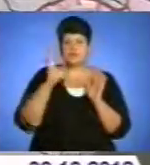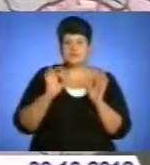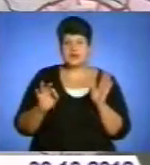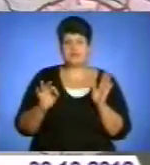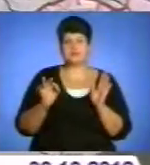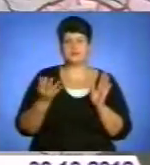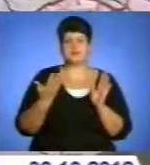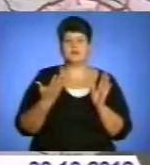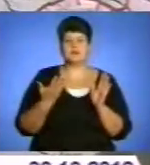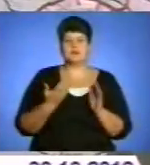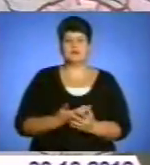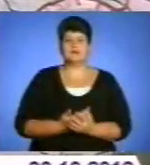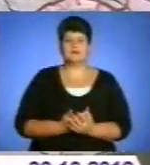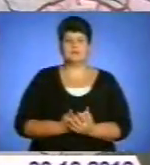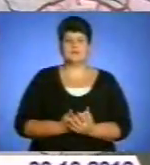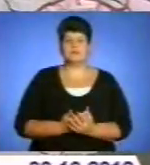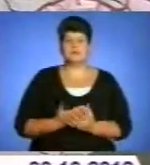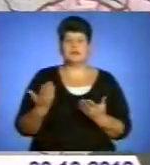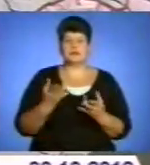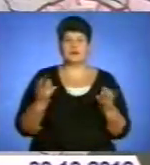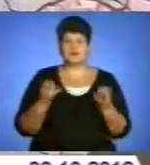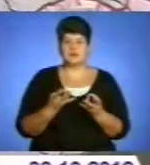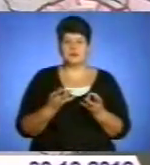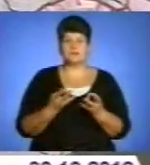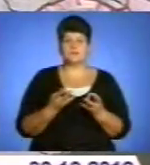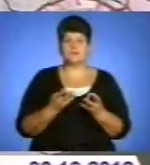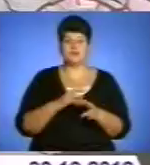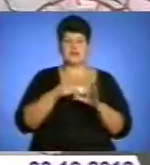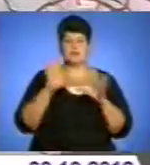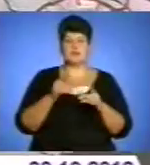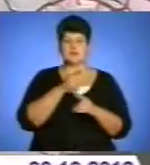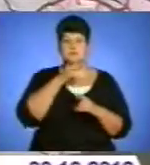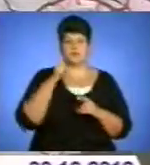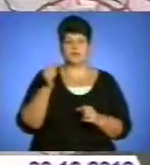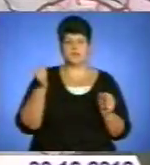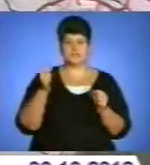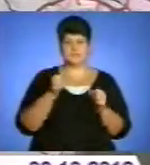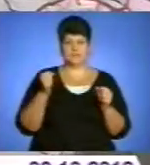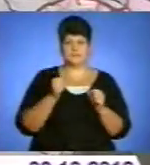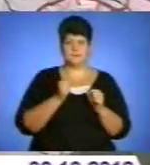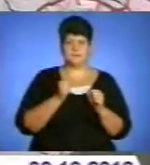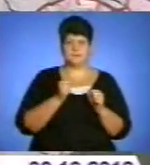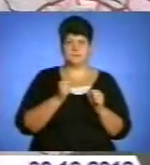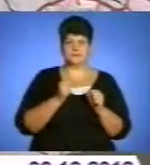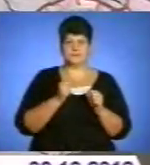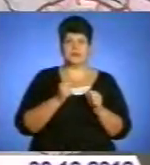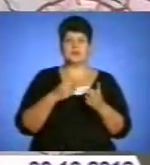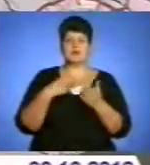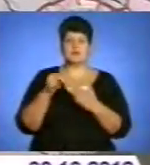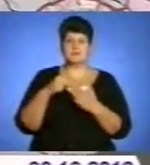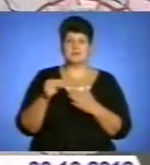яка нам необхідна майже на весь зимовий період. Заготовлено сіль,